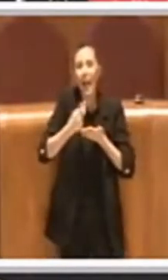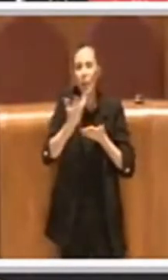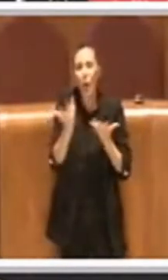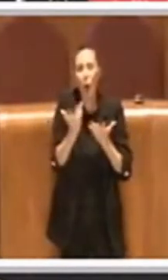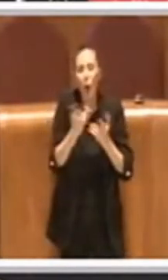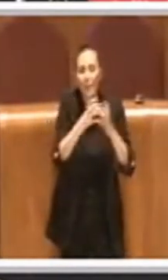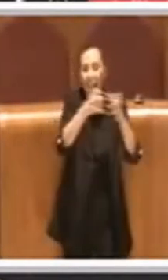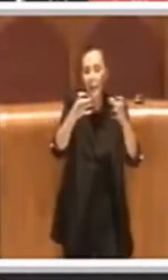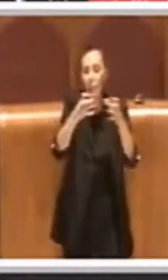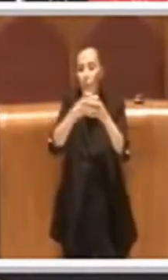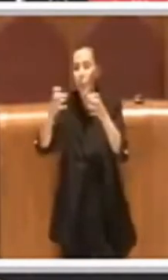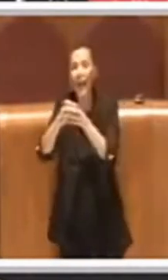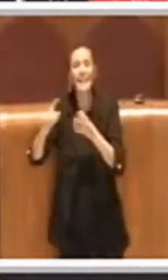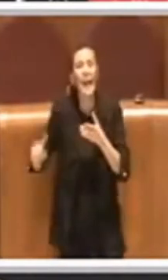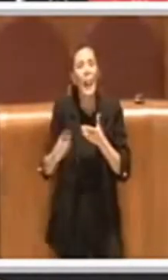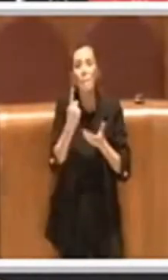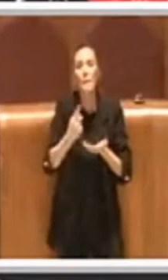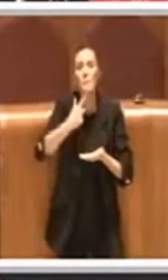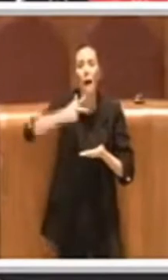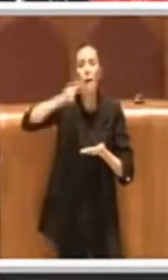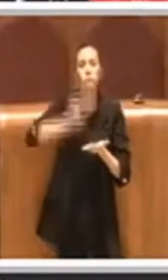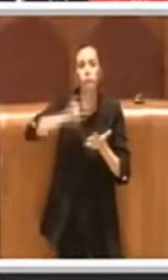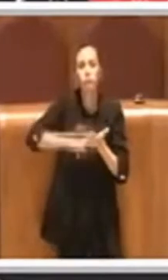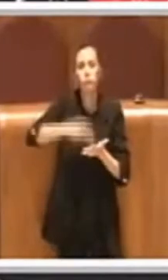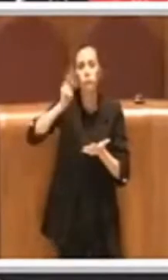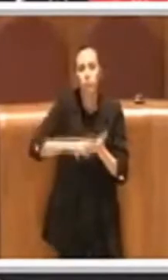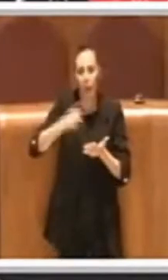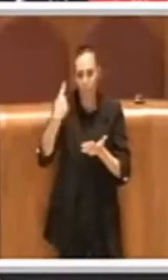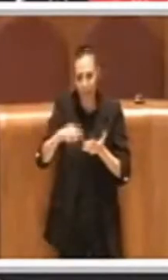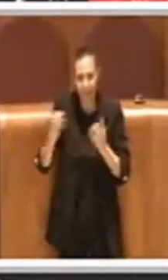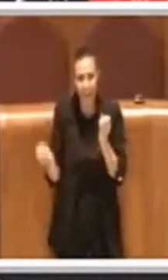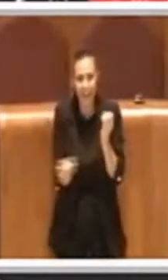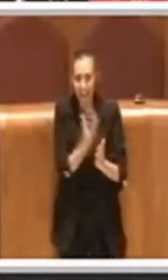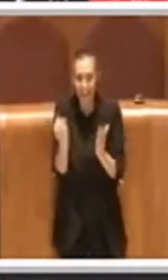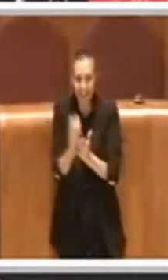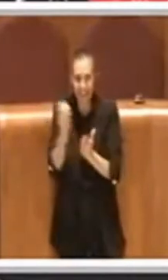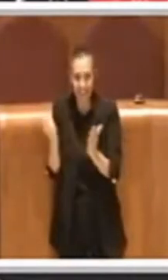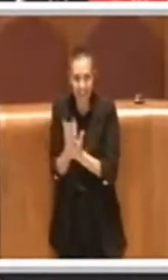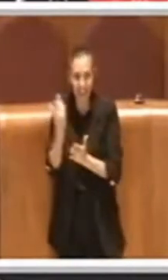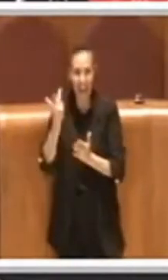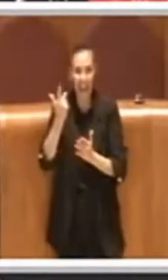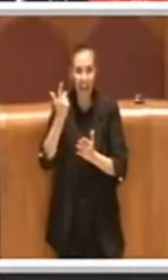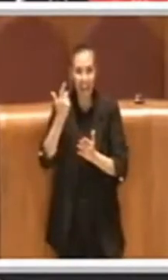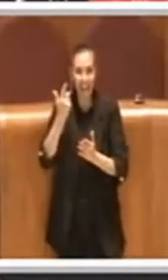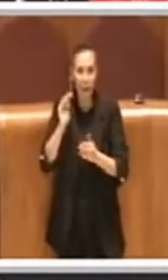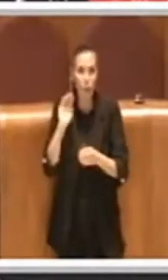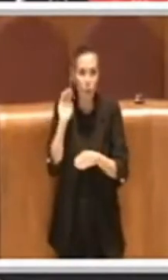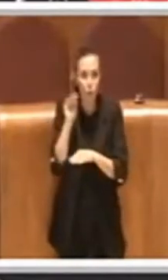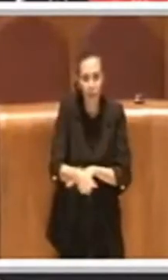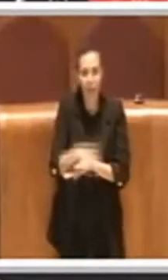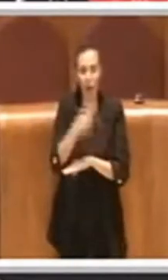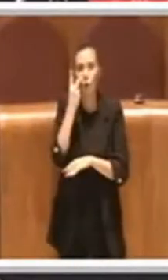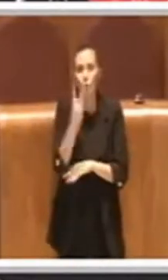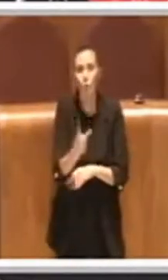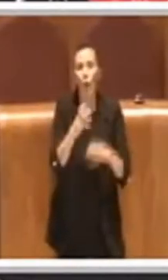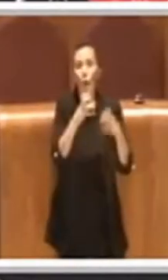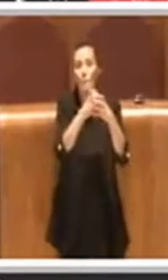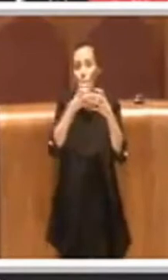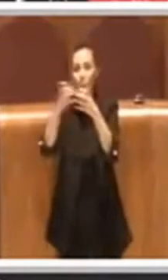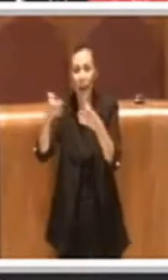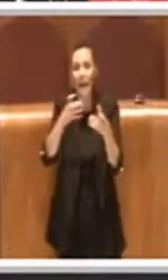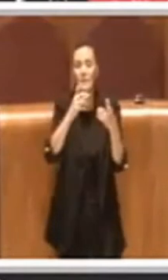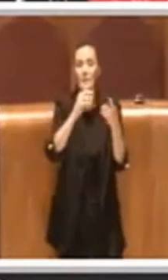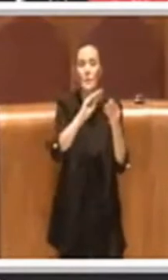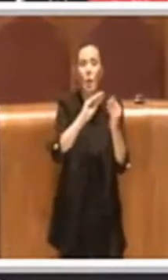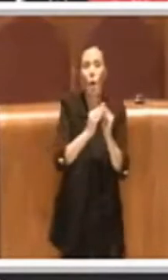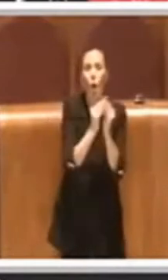messo in atto tutti gli atti per realizzare degli impianti. Hanno superato la via, sono due impianti di compostaggio, non